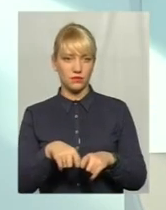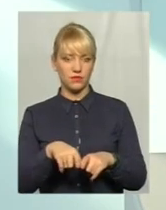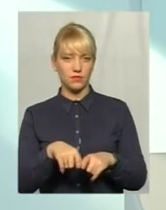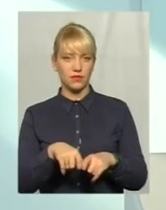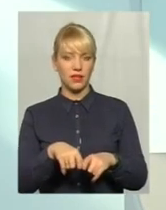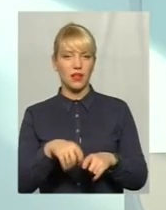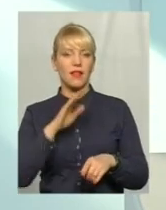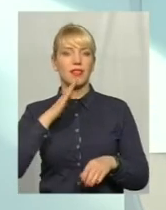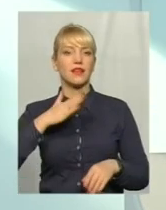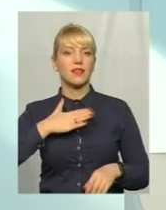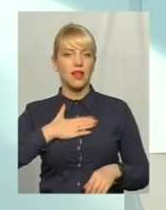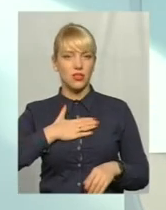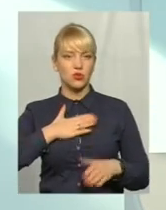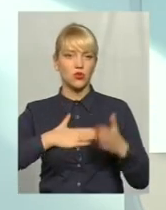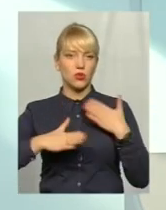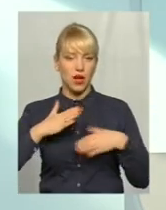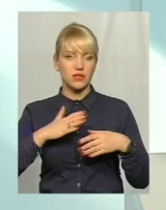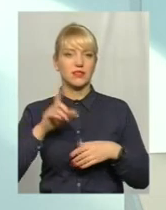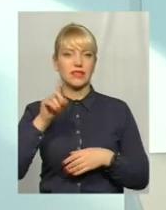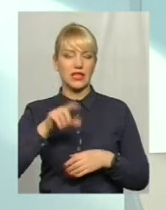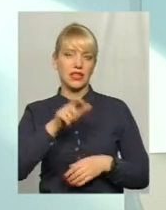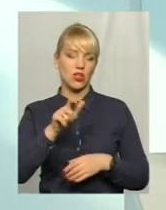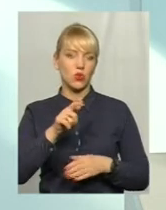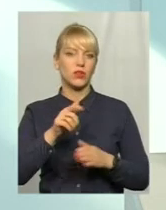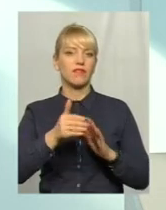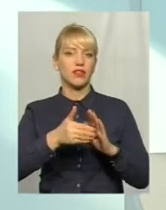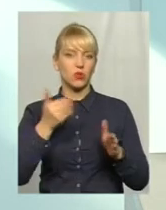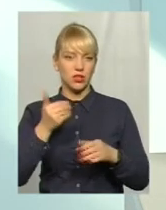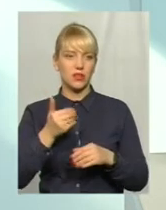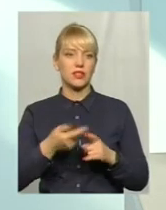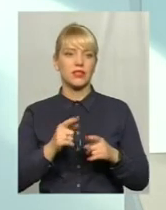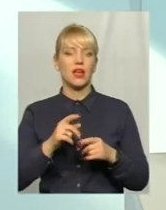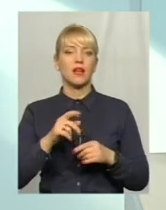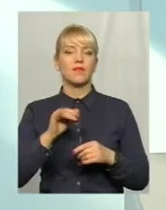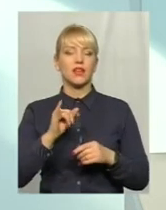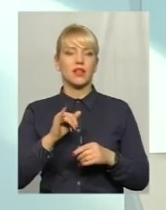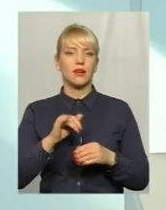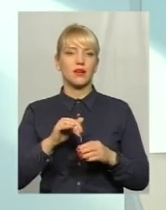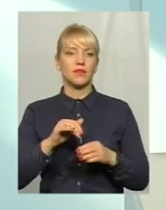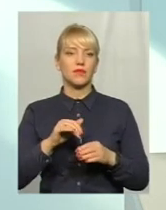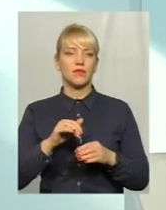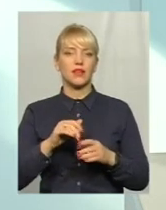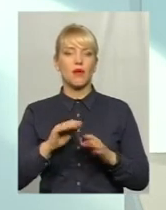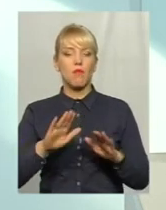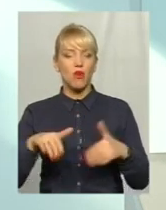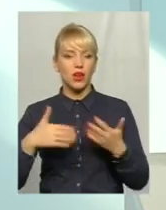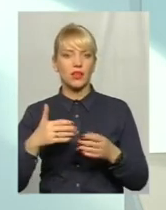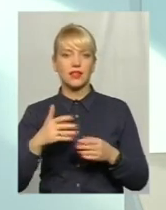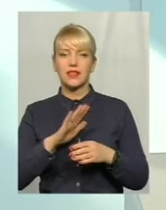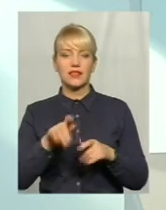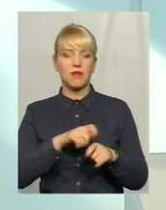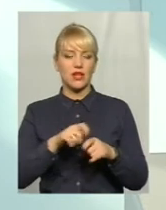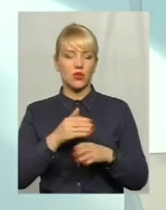На нашу радість все-таки люди відгукнулися, правда, поки що не з матеріальною допомогою, а з допомогою